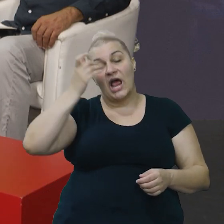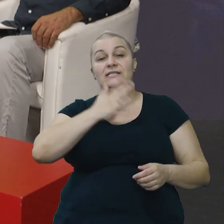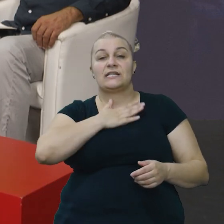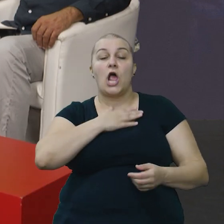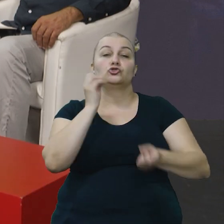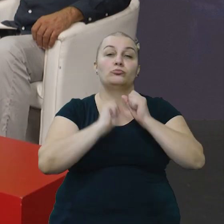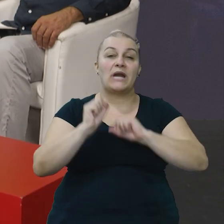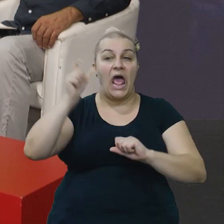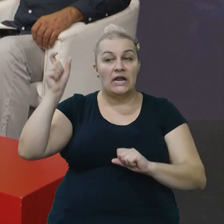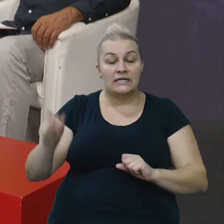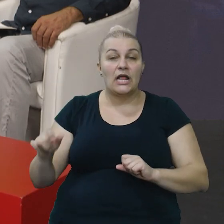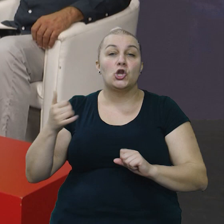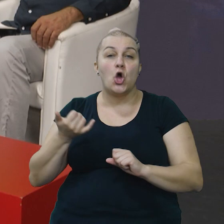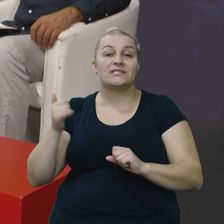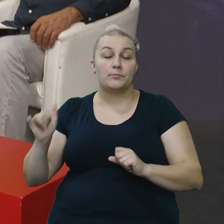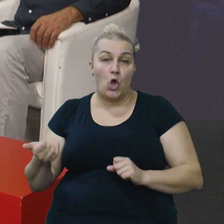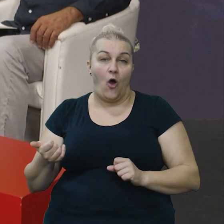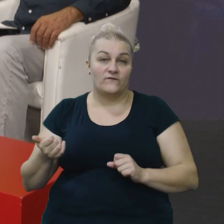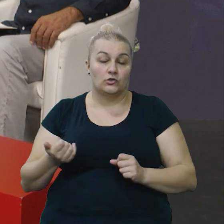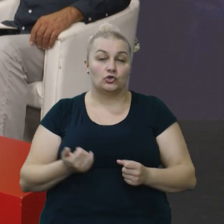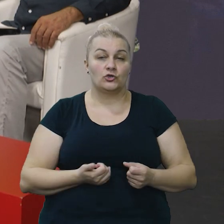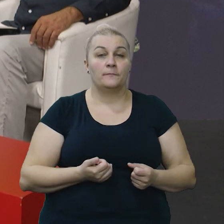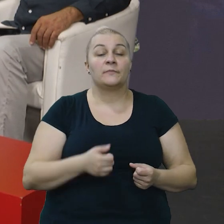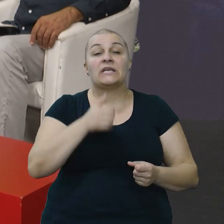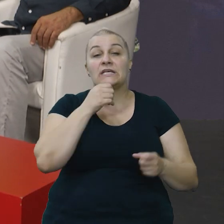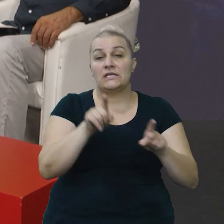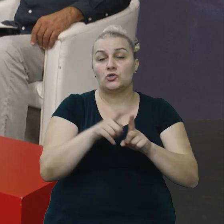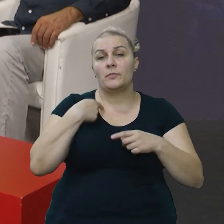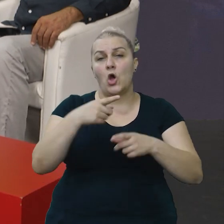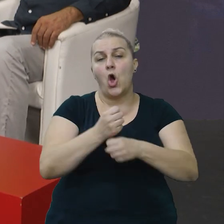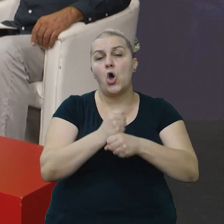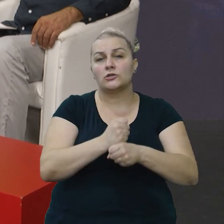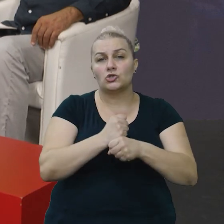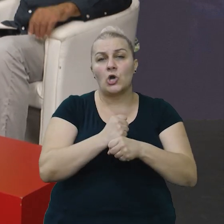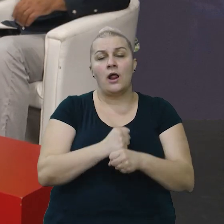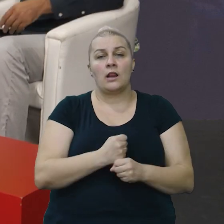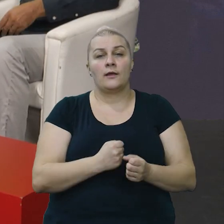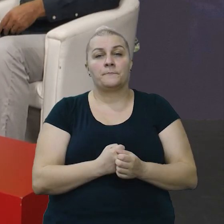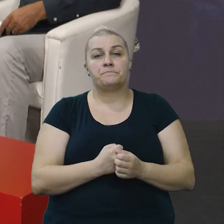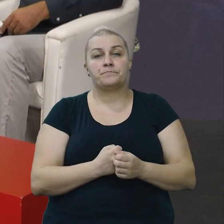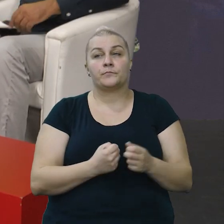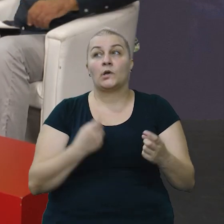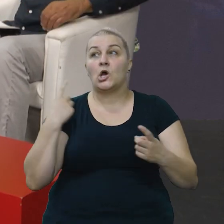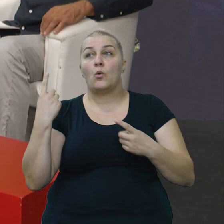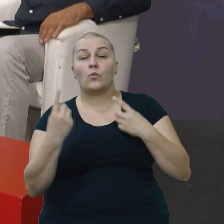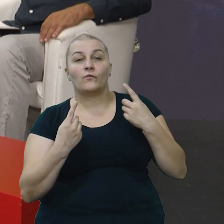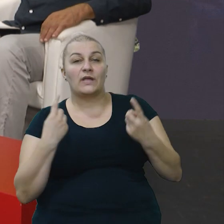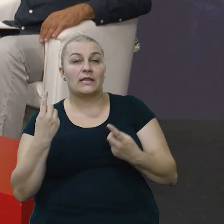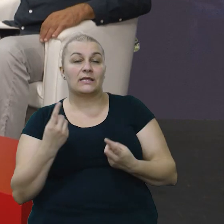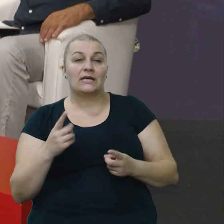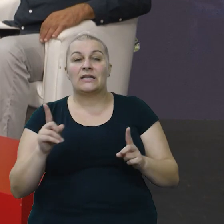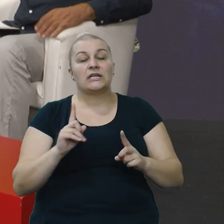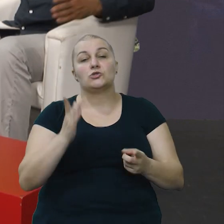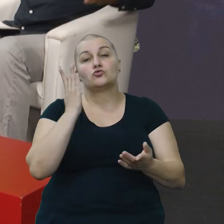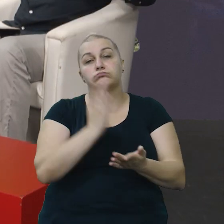branitelja Josipa Jovića, našeg viteza i održali smo to u jednim okolnostima koji